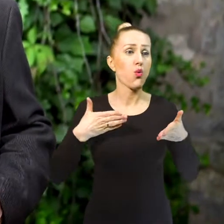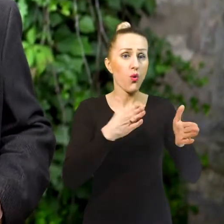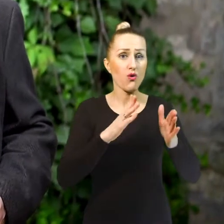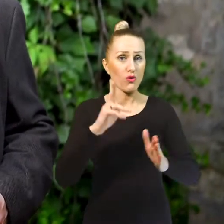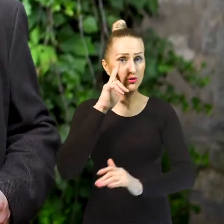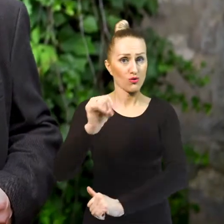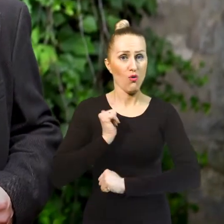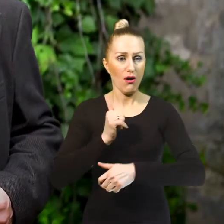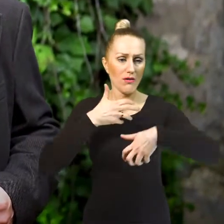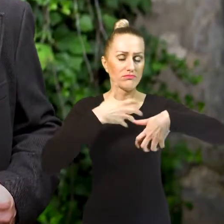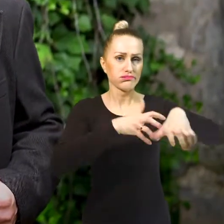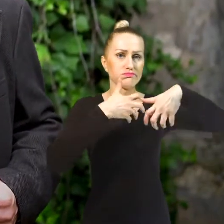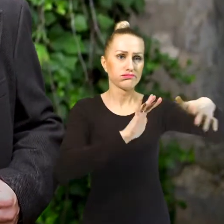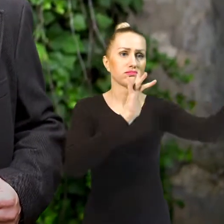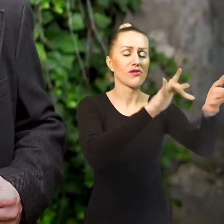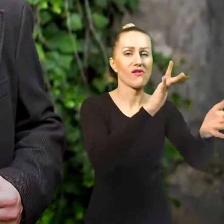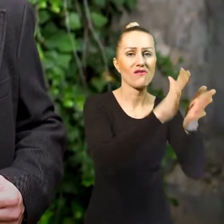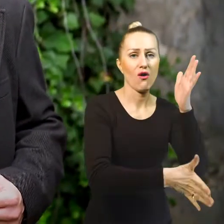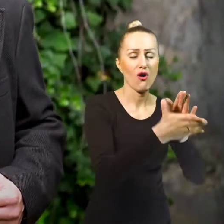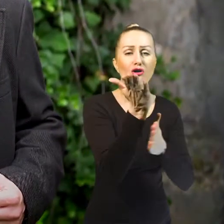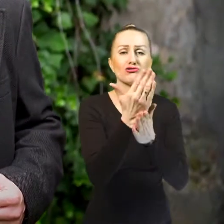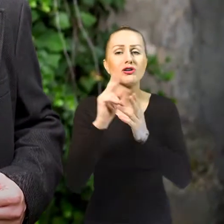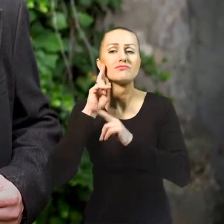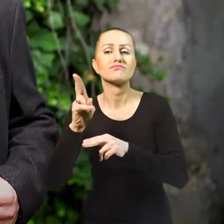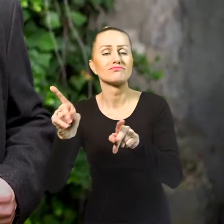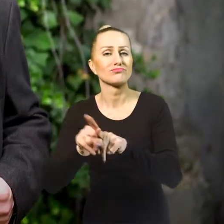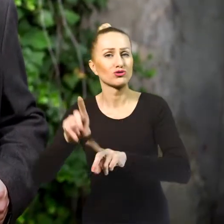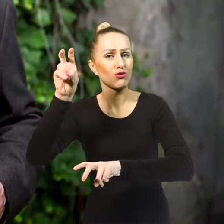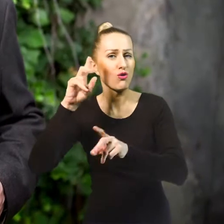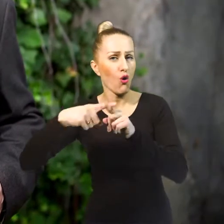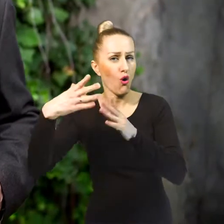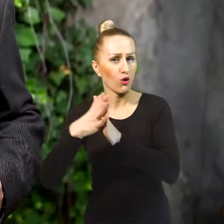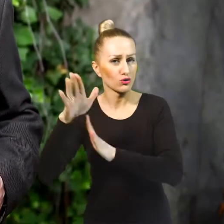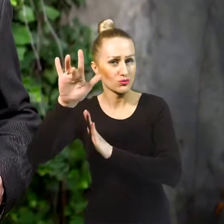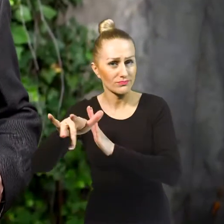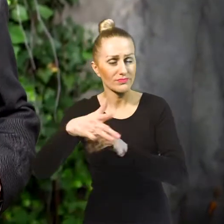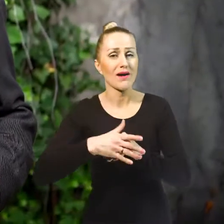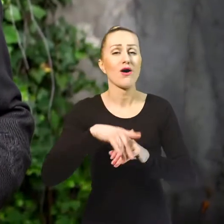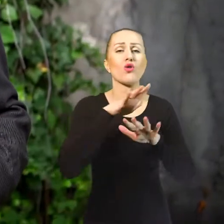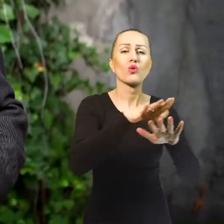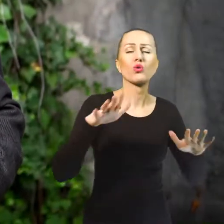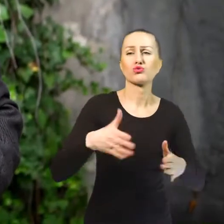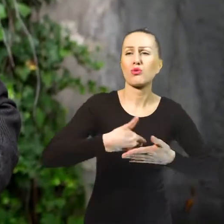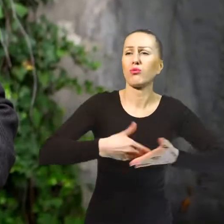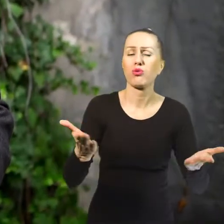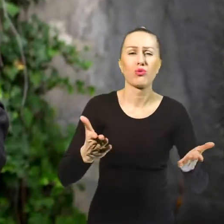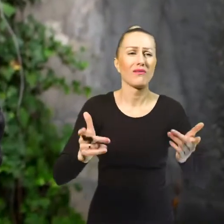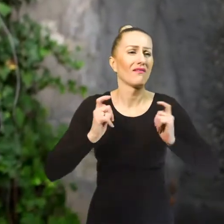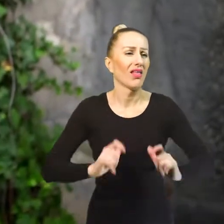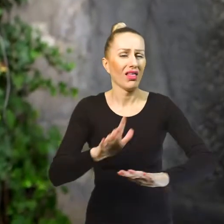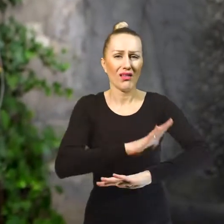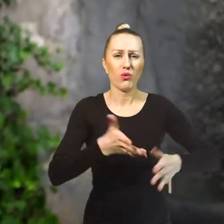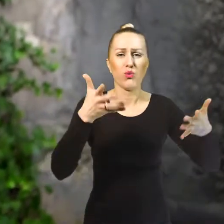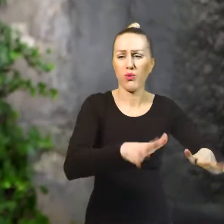żołnierze na front. Część z nich kwaterowała m.in. na plebanii. Wiele gospodarstw podupadało,